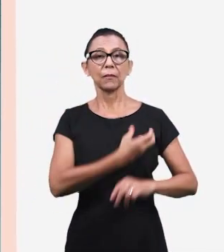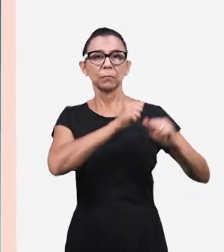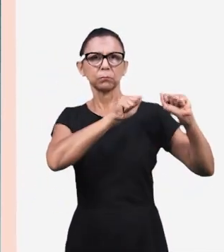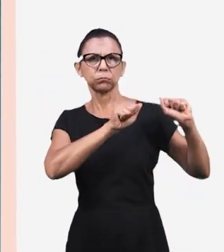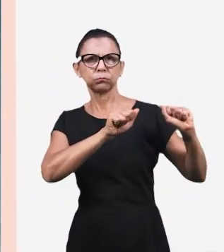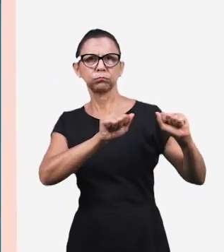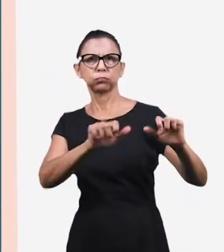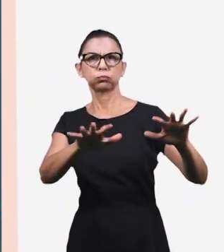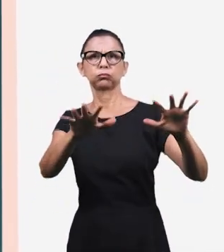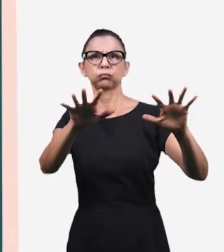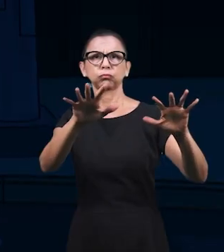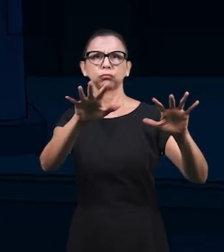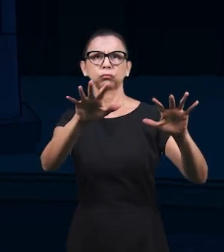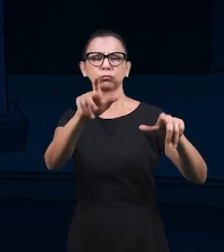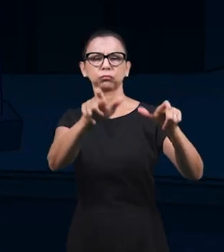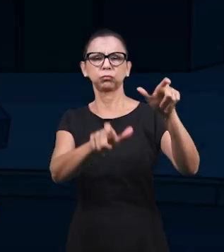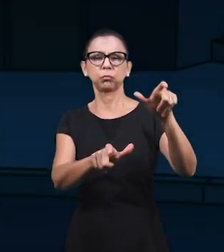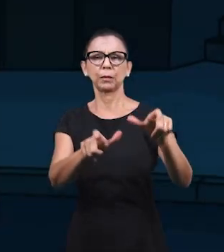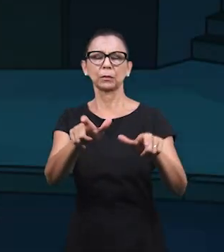Субтитры